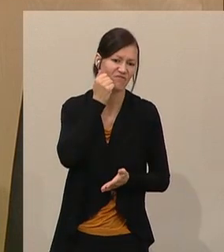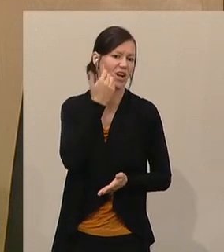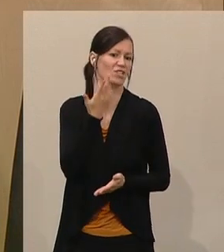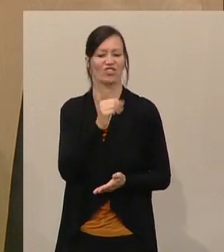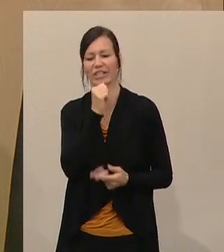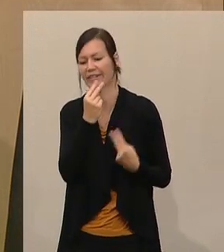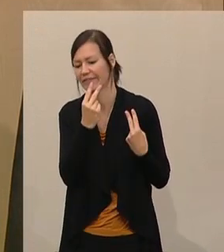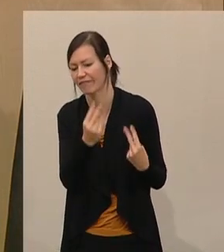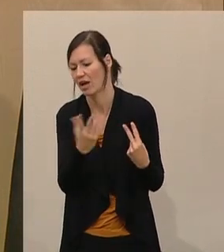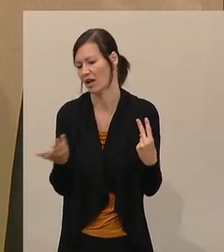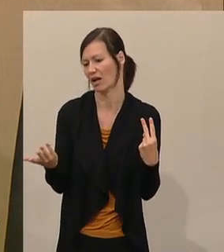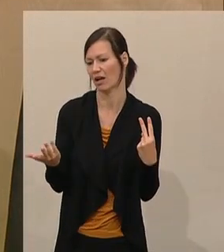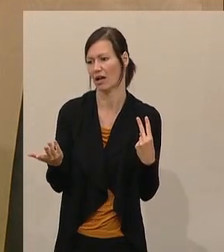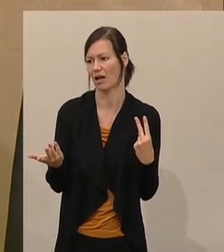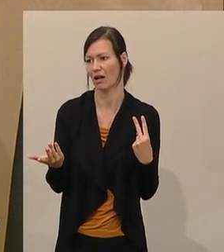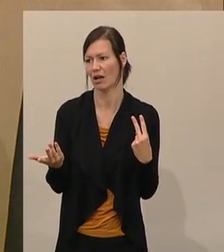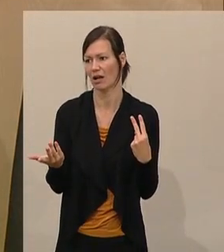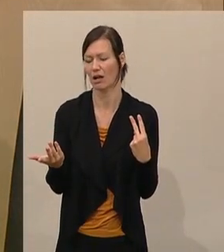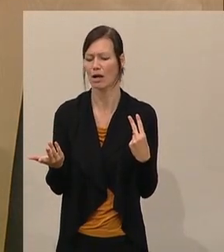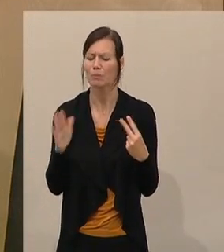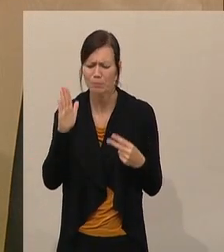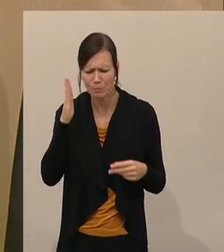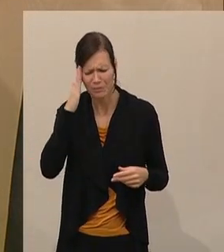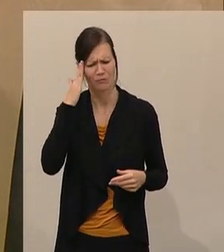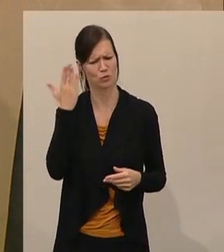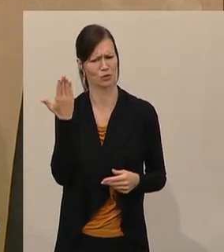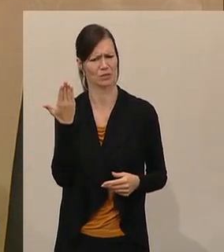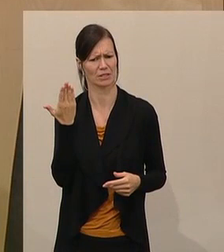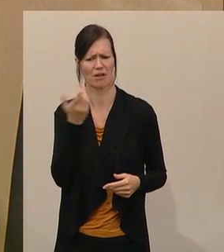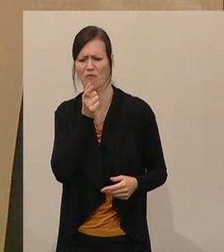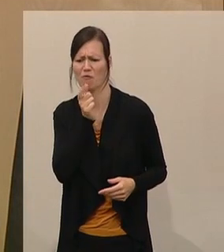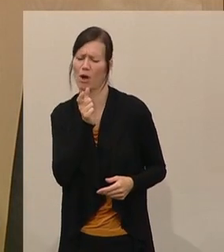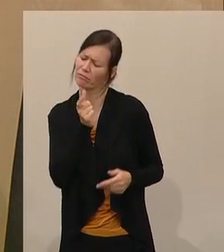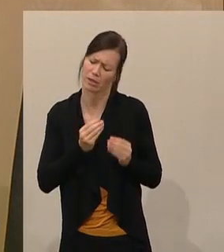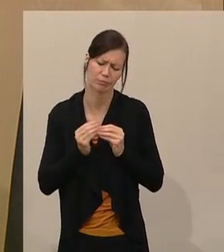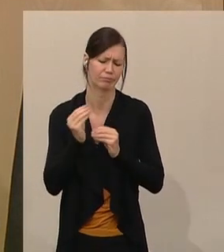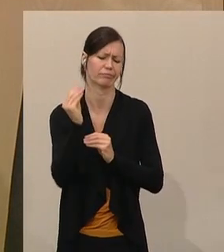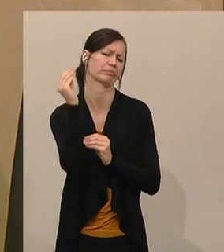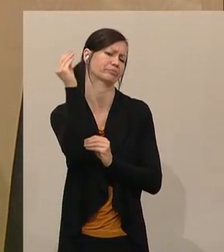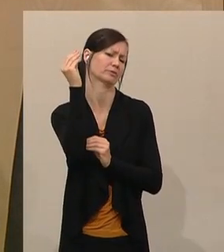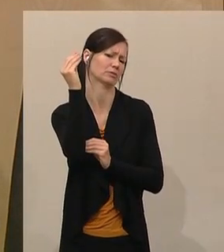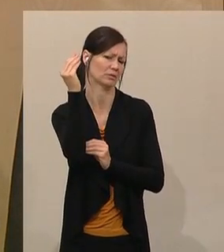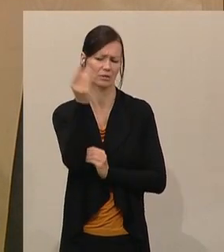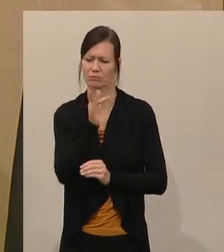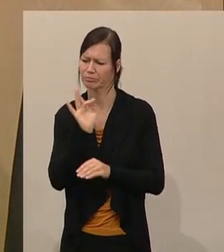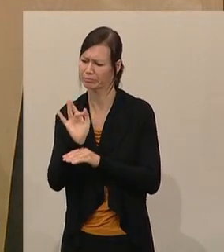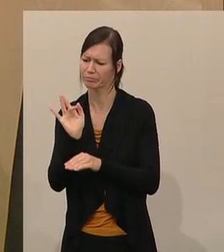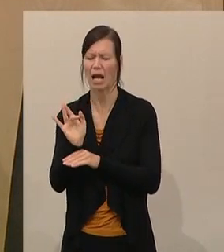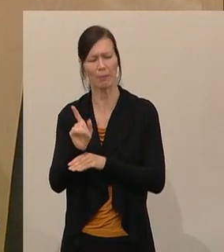und auch mit ganz bewusst überzogenen Begrifflichkeiten versucht anzupatzen. Und ich werde dann darauf eingehen.